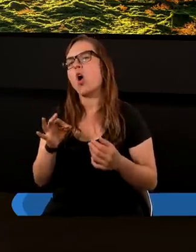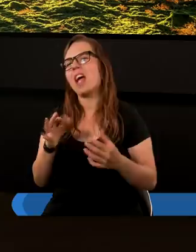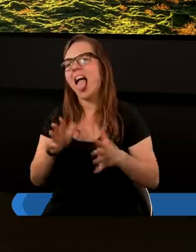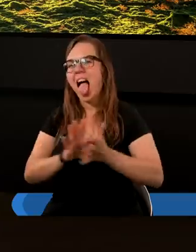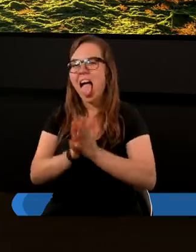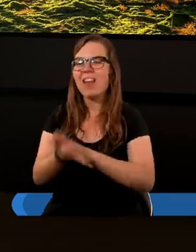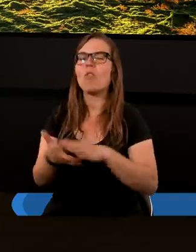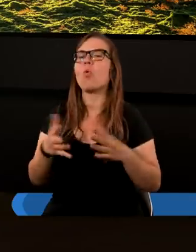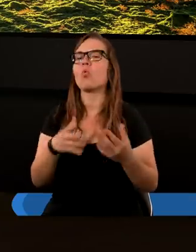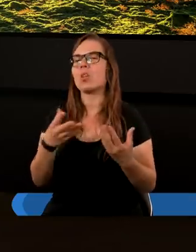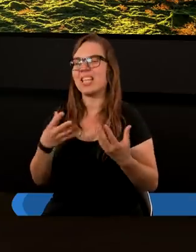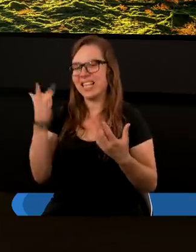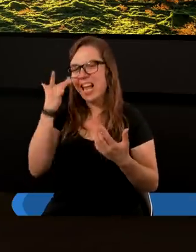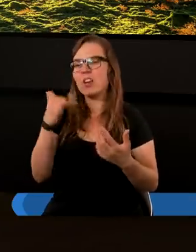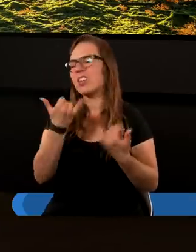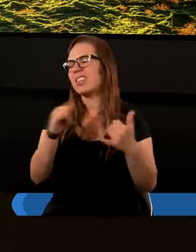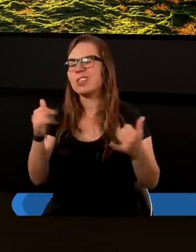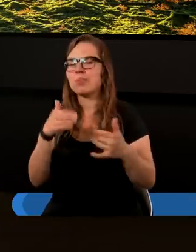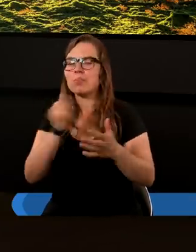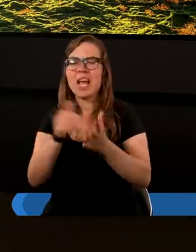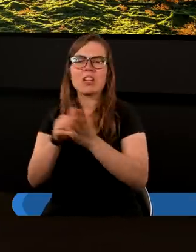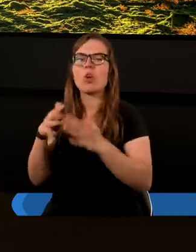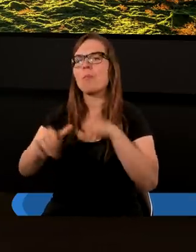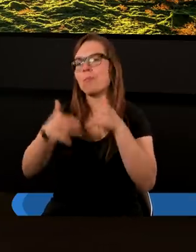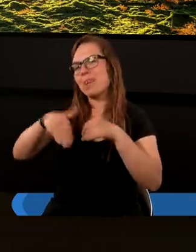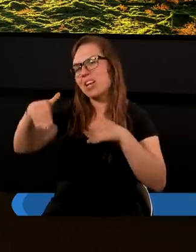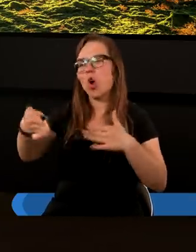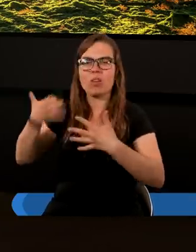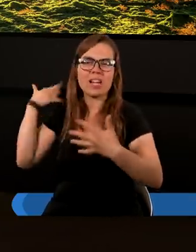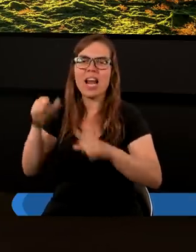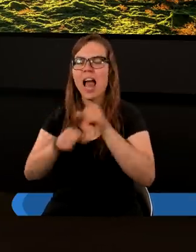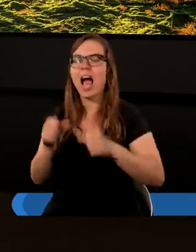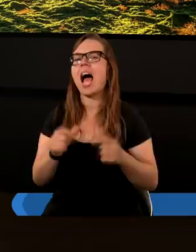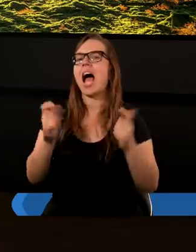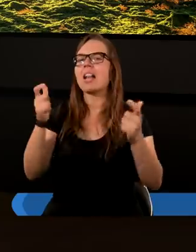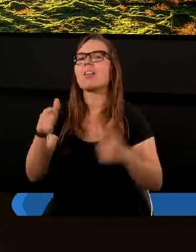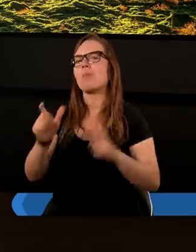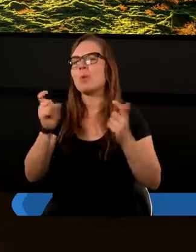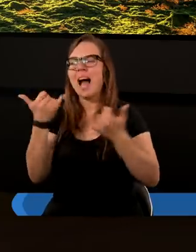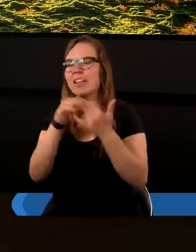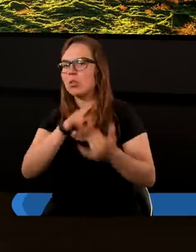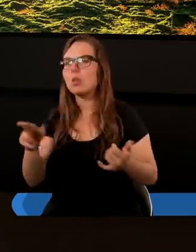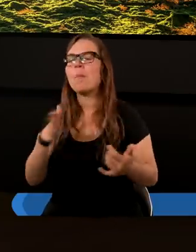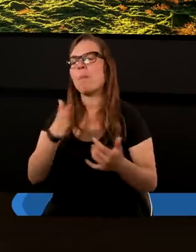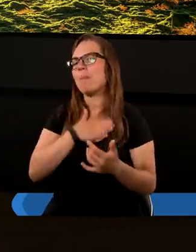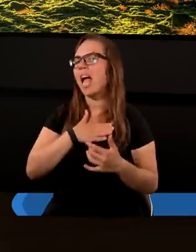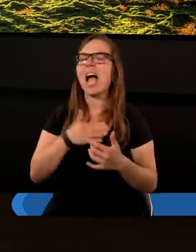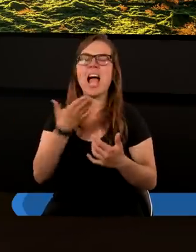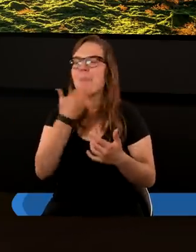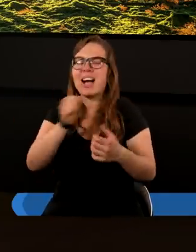ewolucyjne teorie, o tysiącach, milionach lat, o przypadkach i tak dalej, nie mają